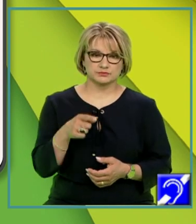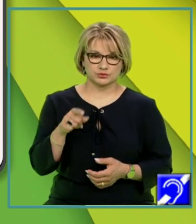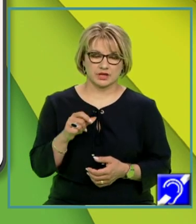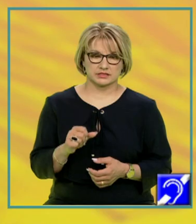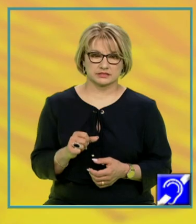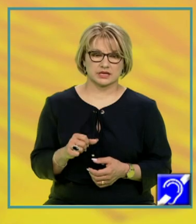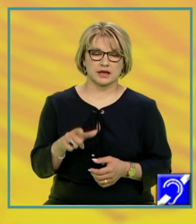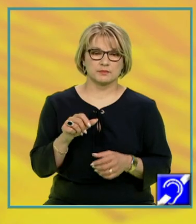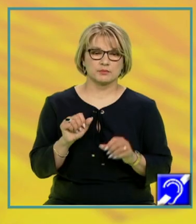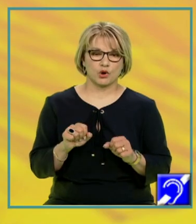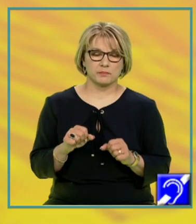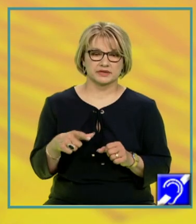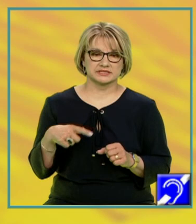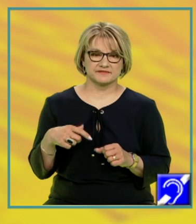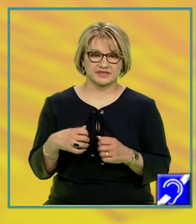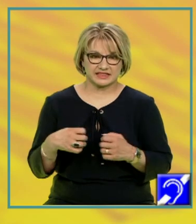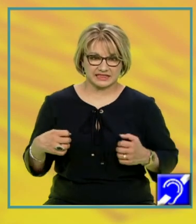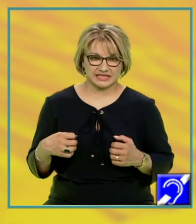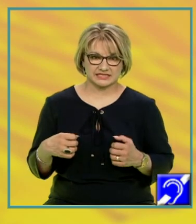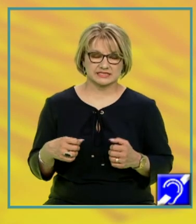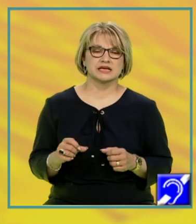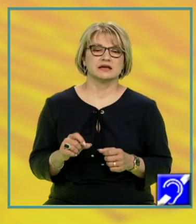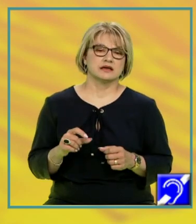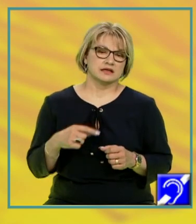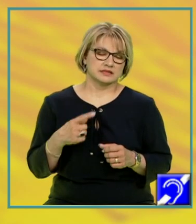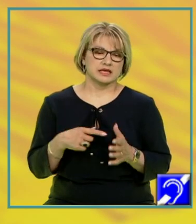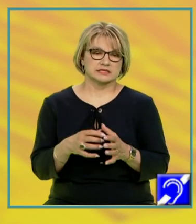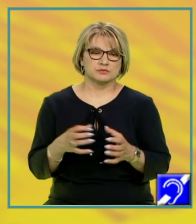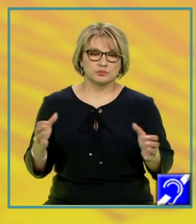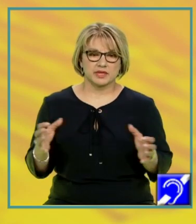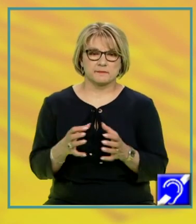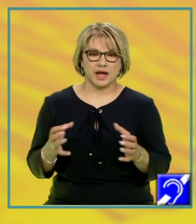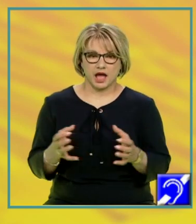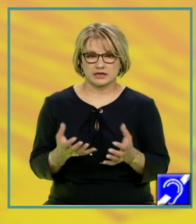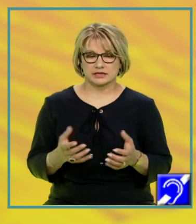proprietatea de a fi întins, de a avea dimensiuni spațiotemporale,